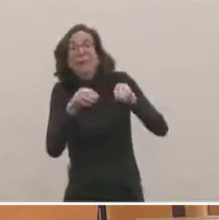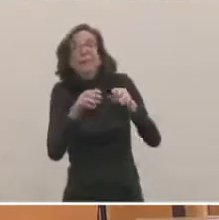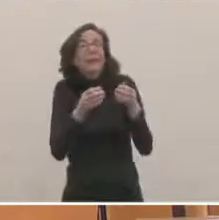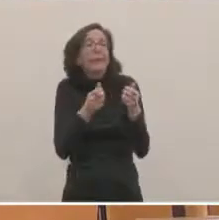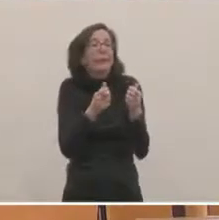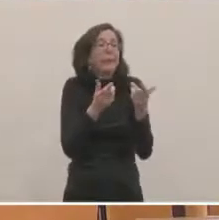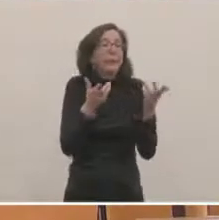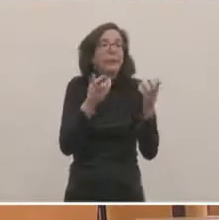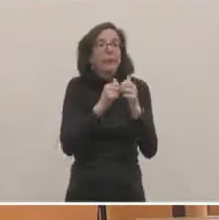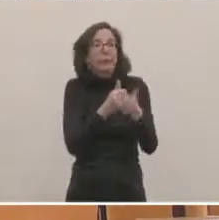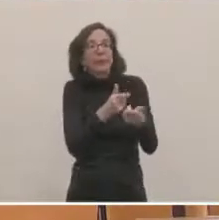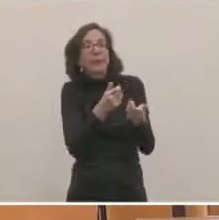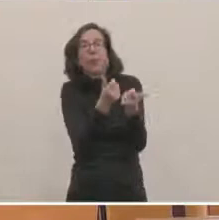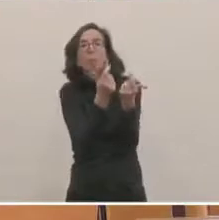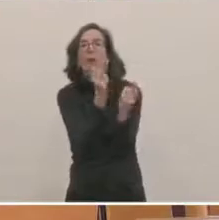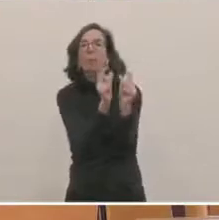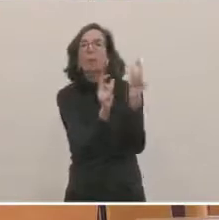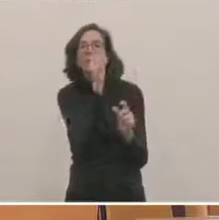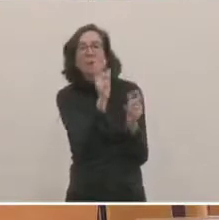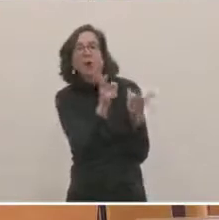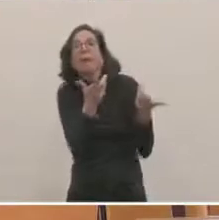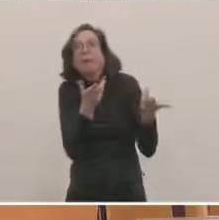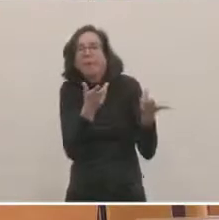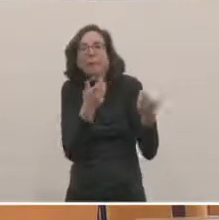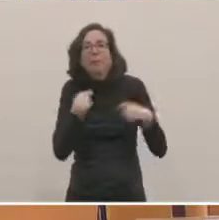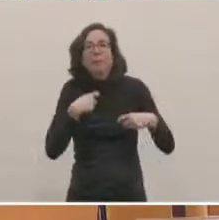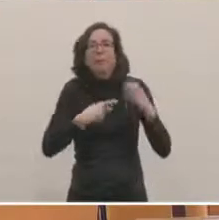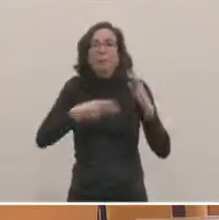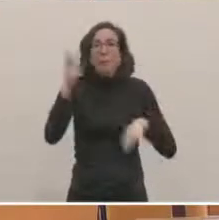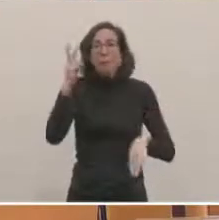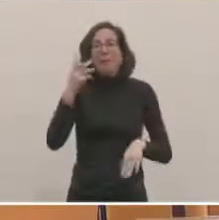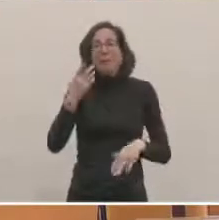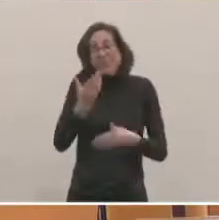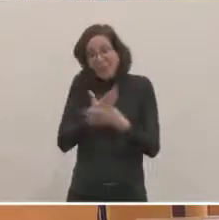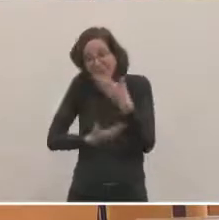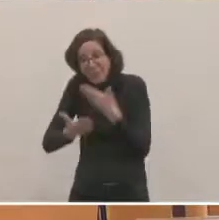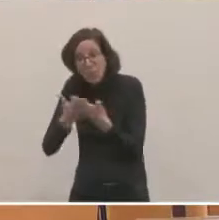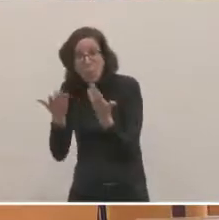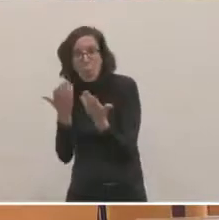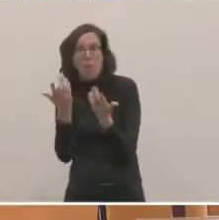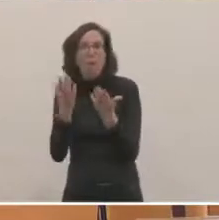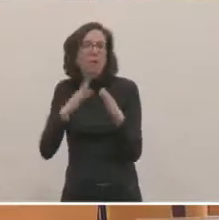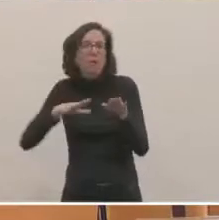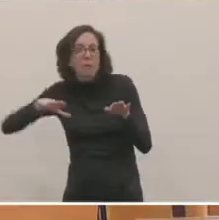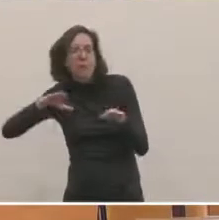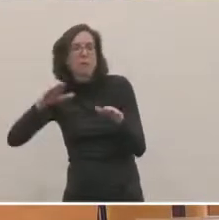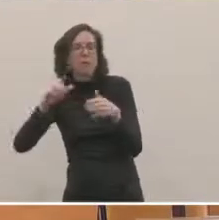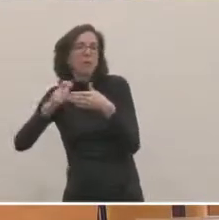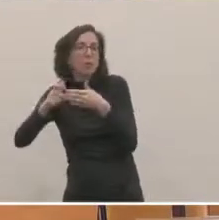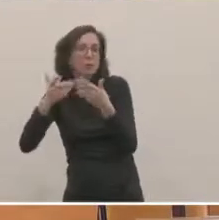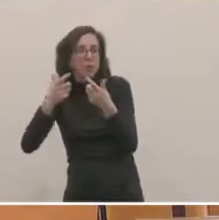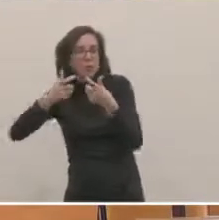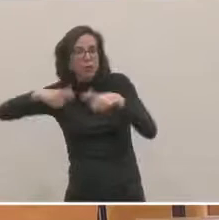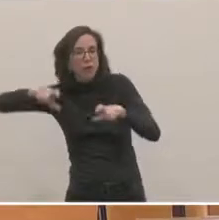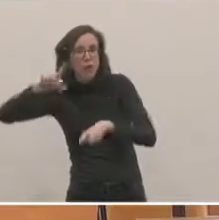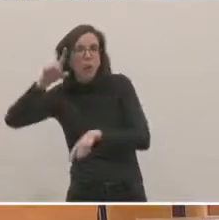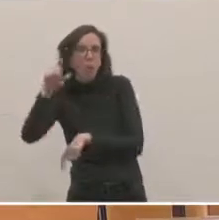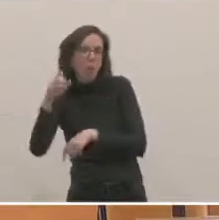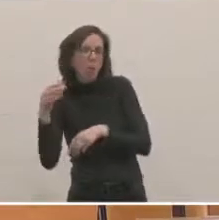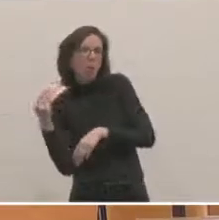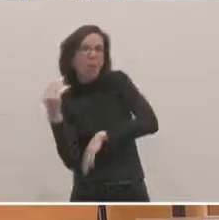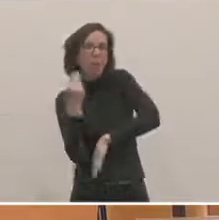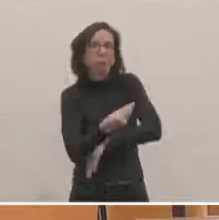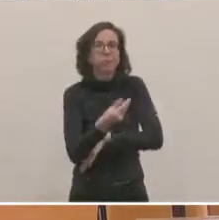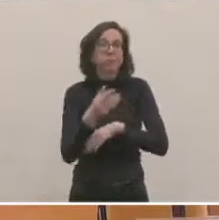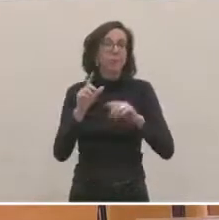un système de versement d'un chèque eau, non pas qui serait un versement automatique. Nous travaillons avec la CAF, qui trouve